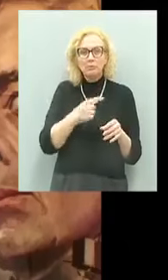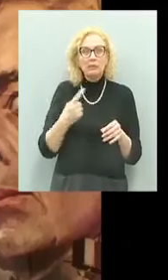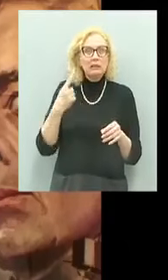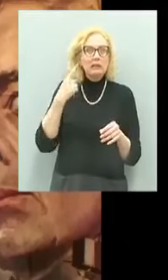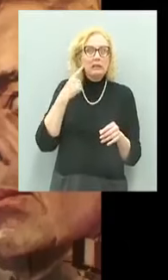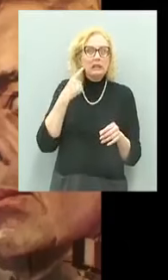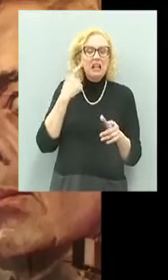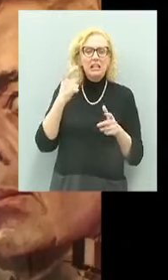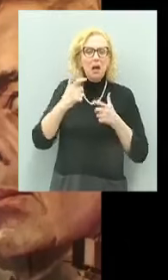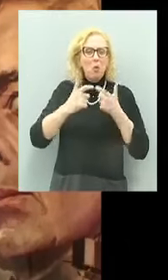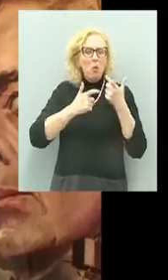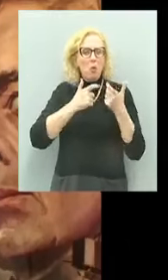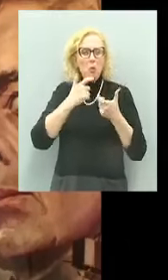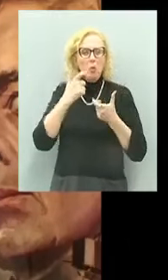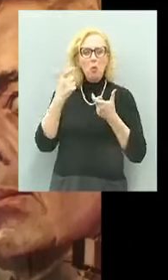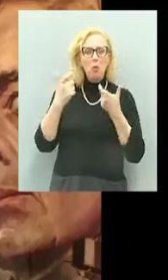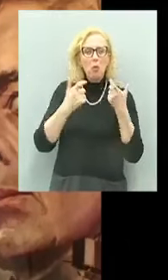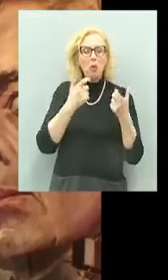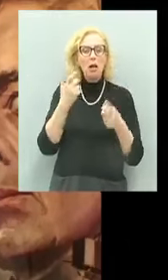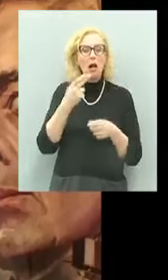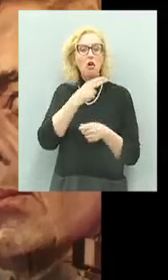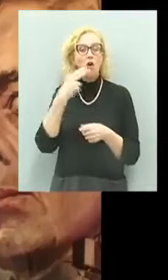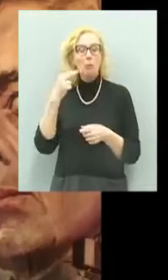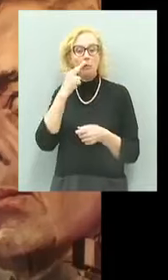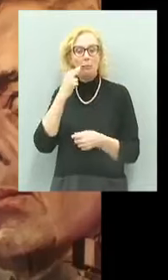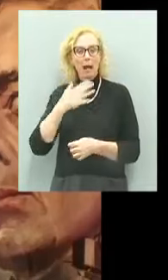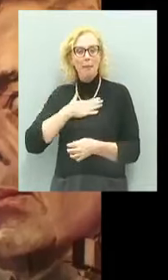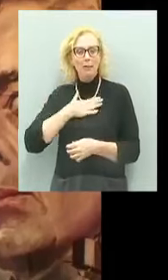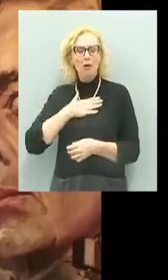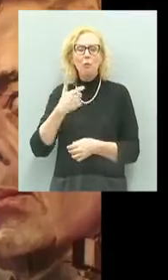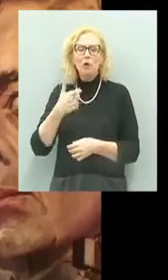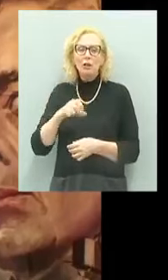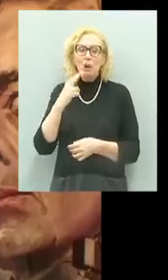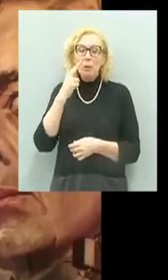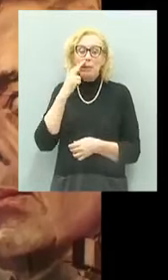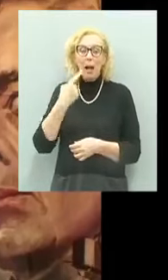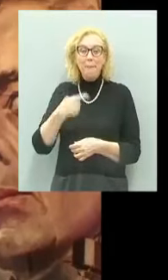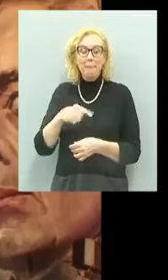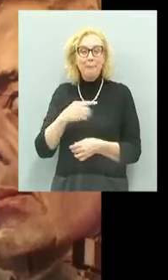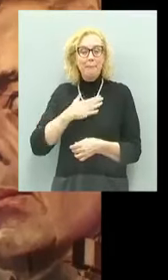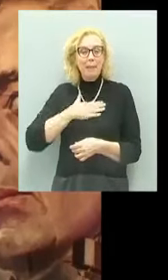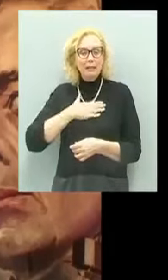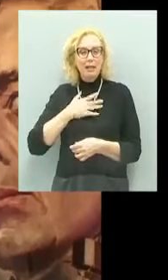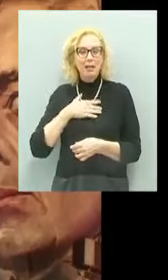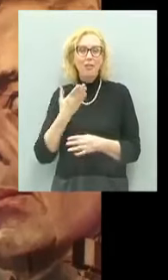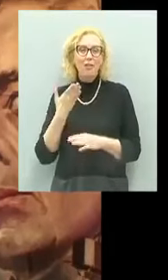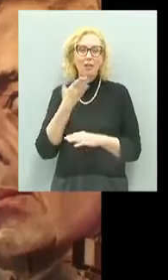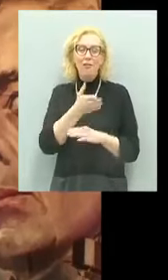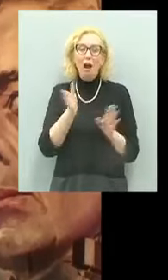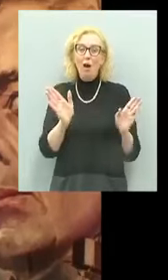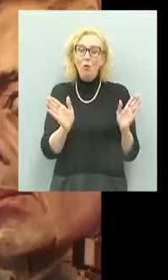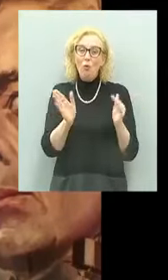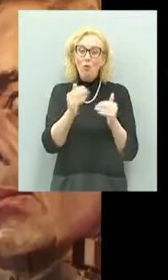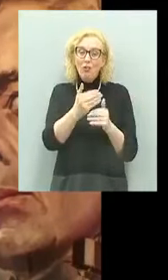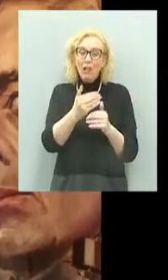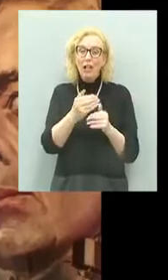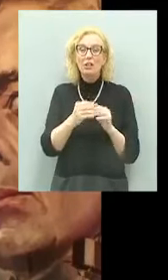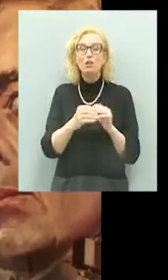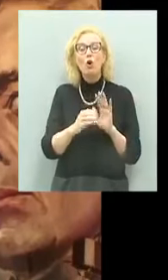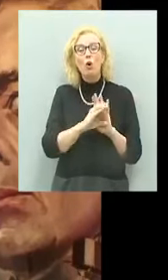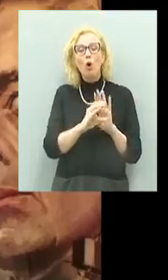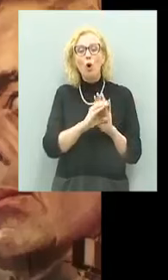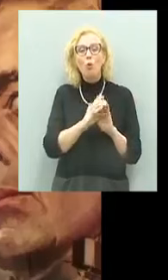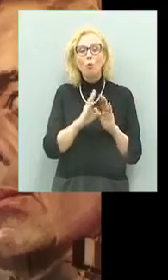si sentiva solo gridare il nome del mio padre, perché mio padre prima è andato a chiudere le finestre dell'ufficio, del municipio,